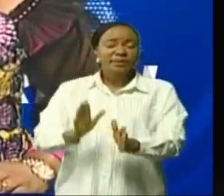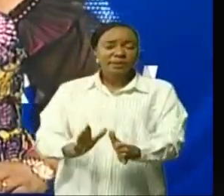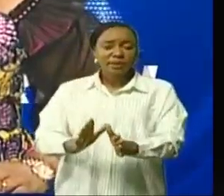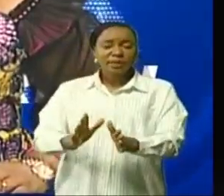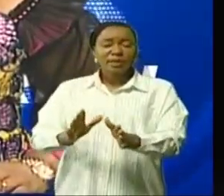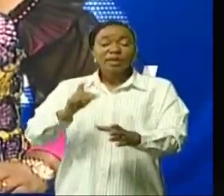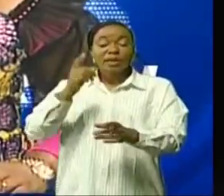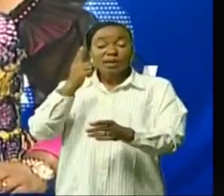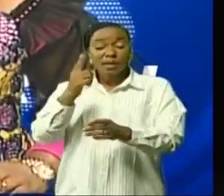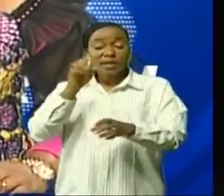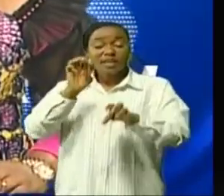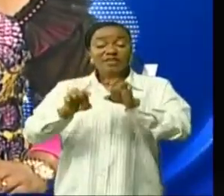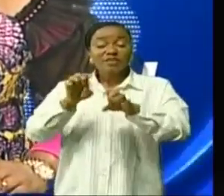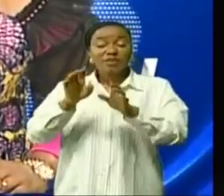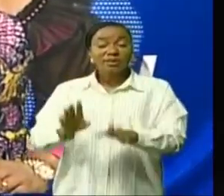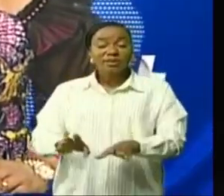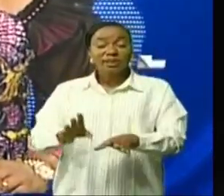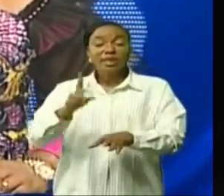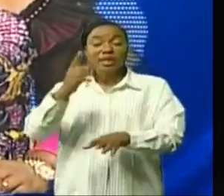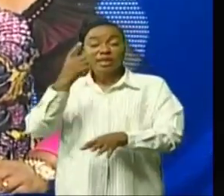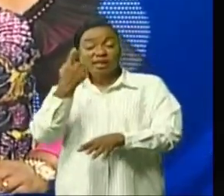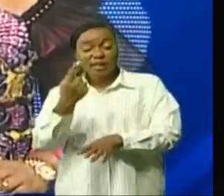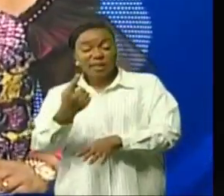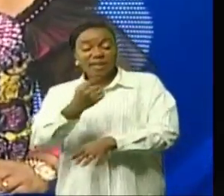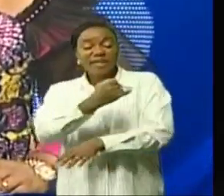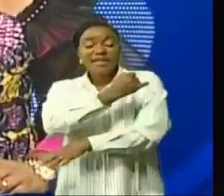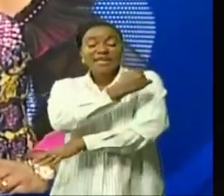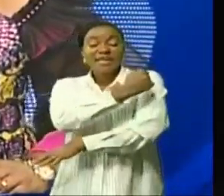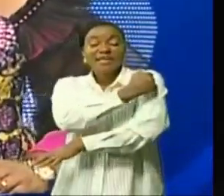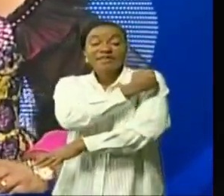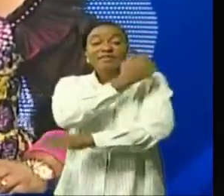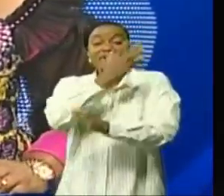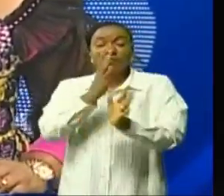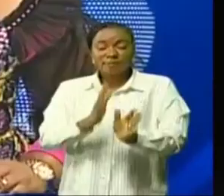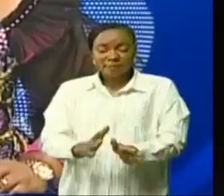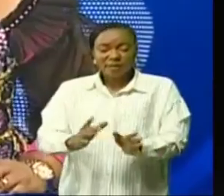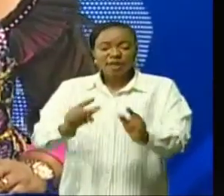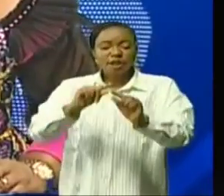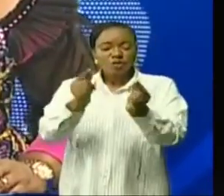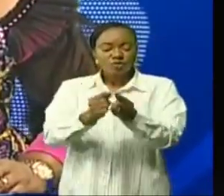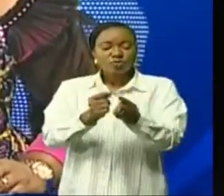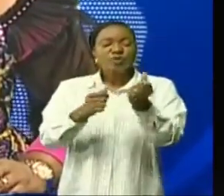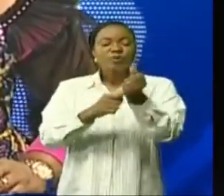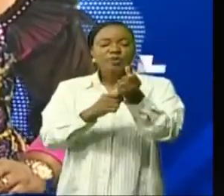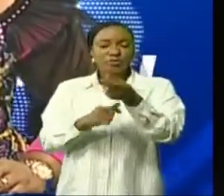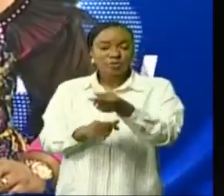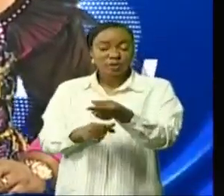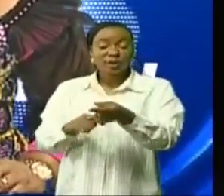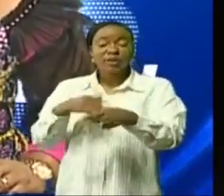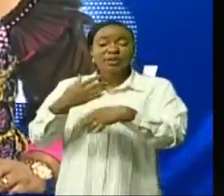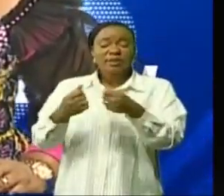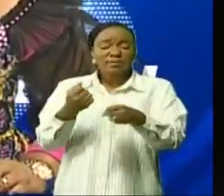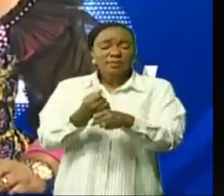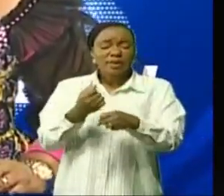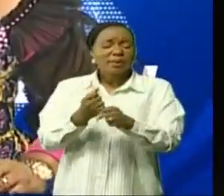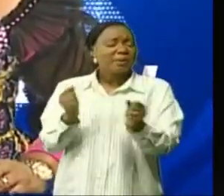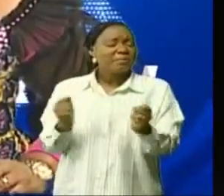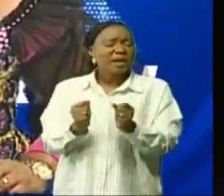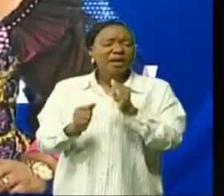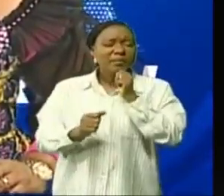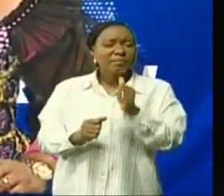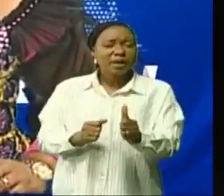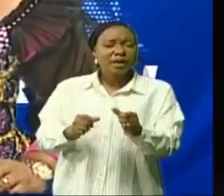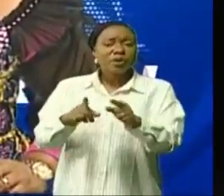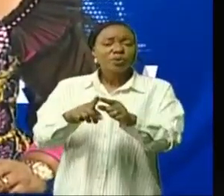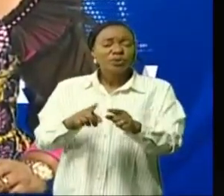informaticien et un infirmier font partie de cette bande de malfrats qui opèrent sans foi ni loi. Leur dernier